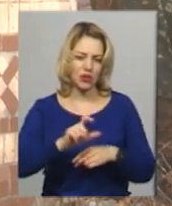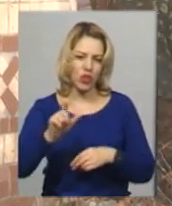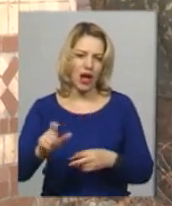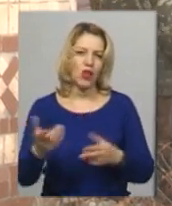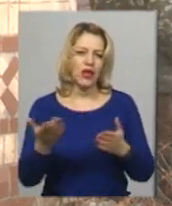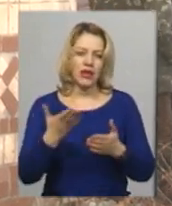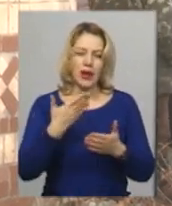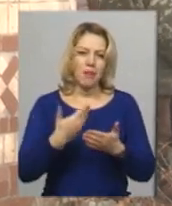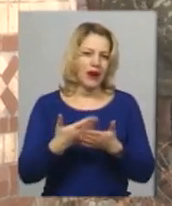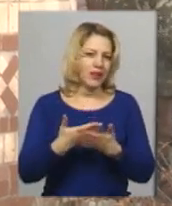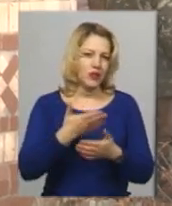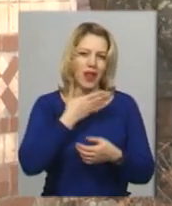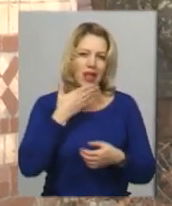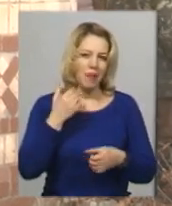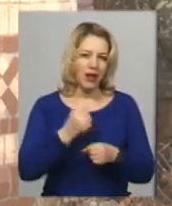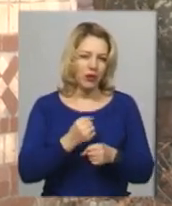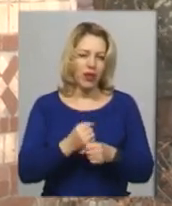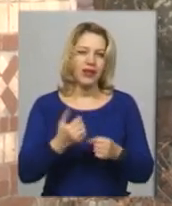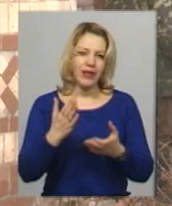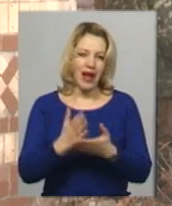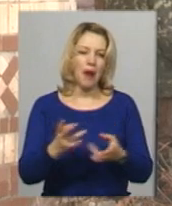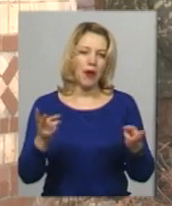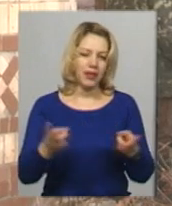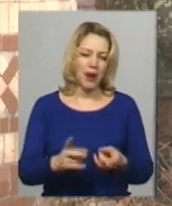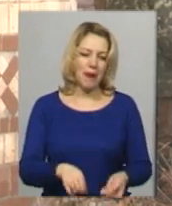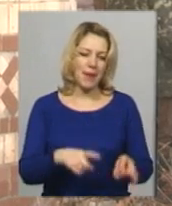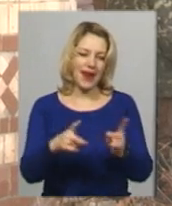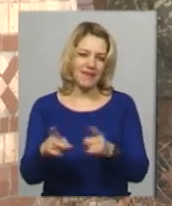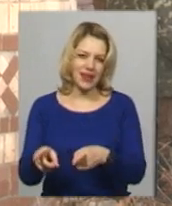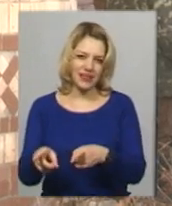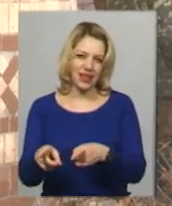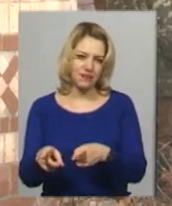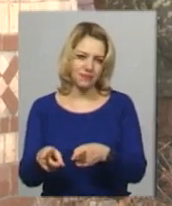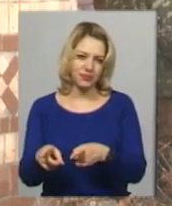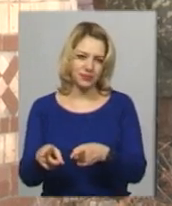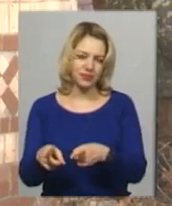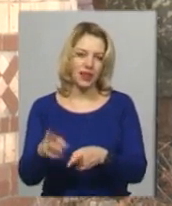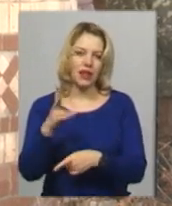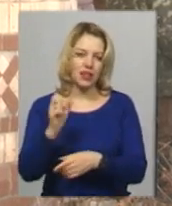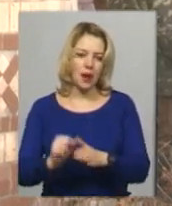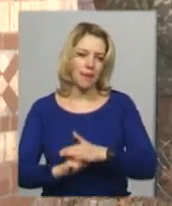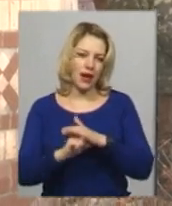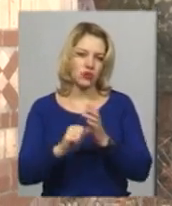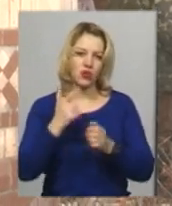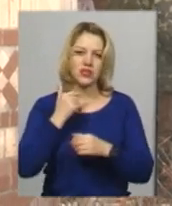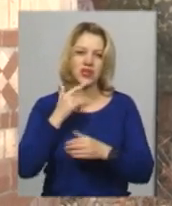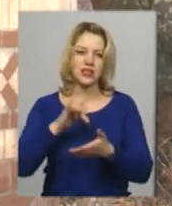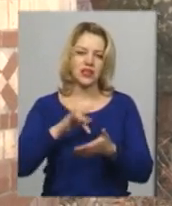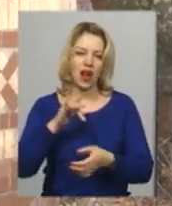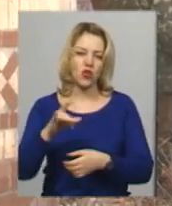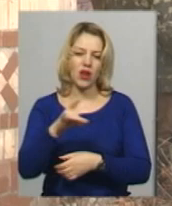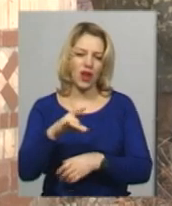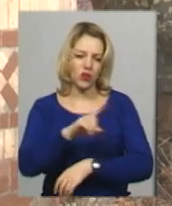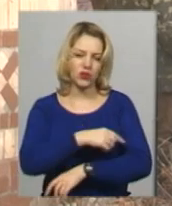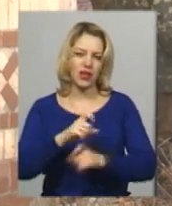практично не працюють, існує потреба перевезти на базу Красилівської центральної лікарні